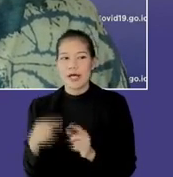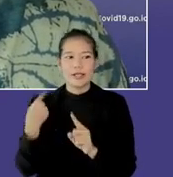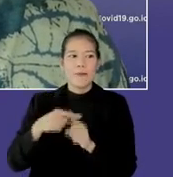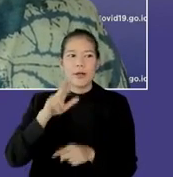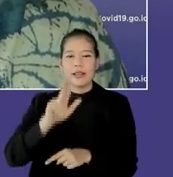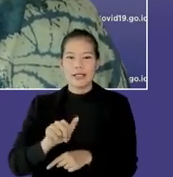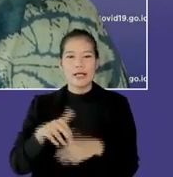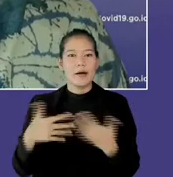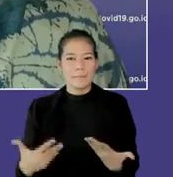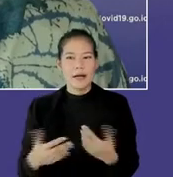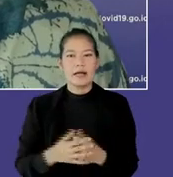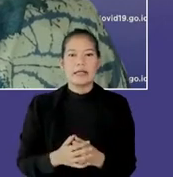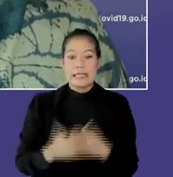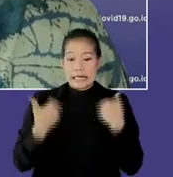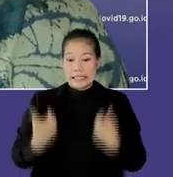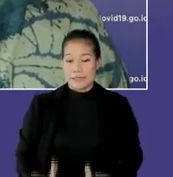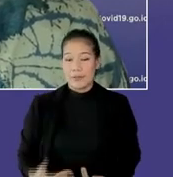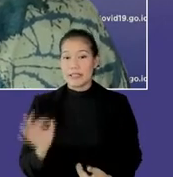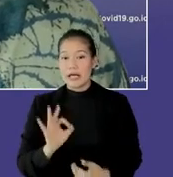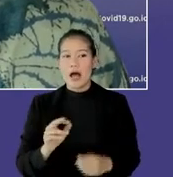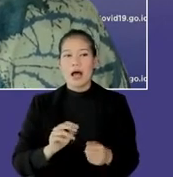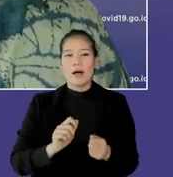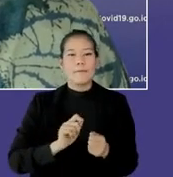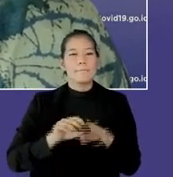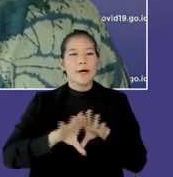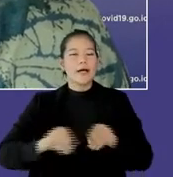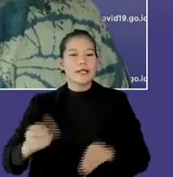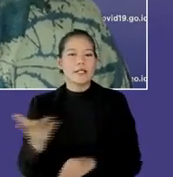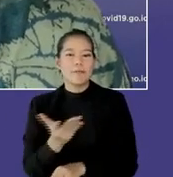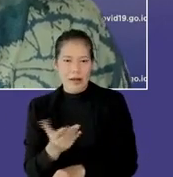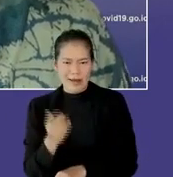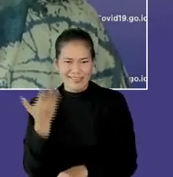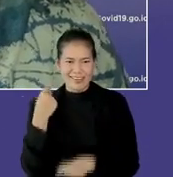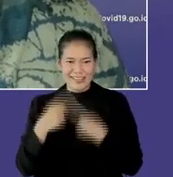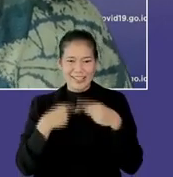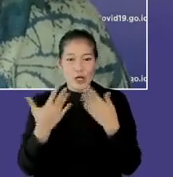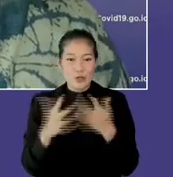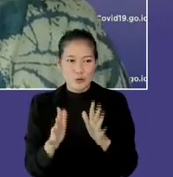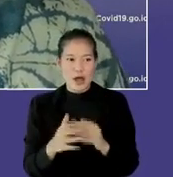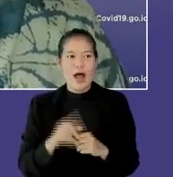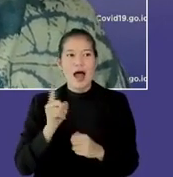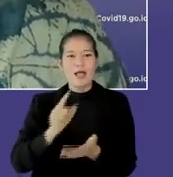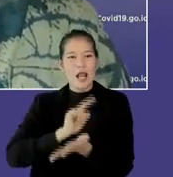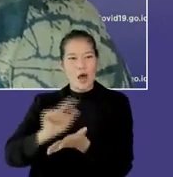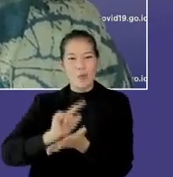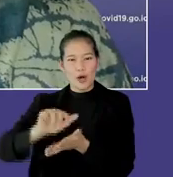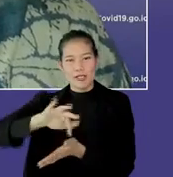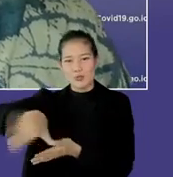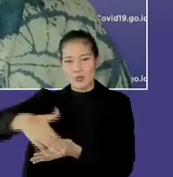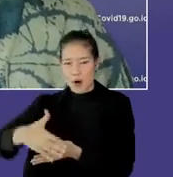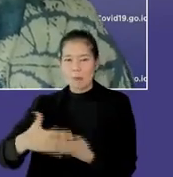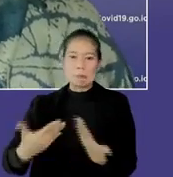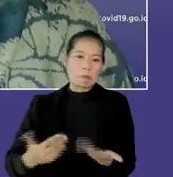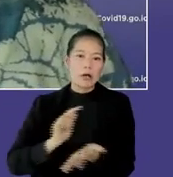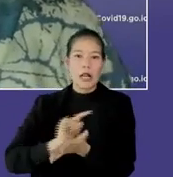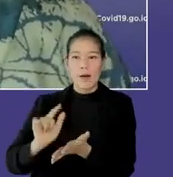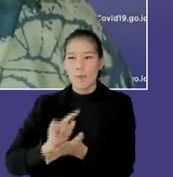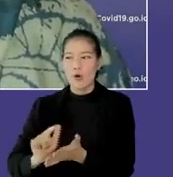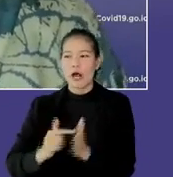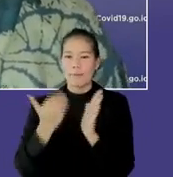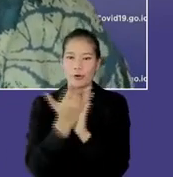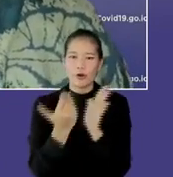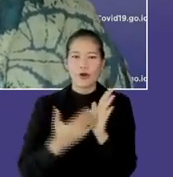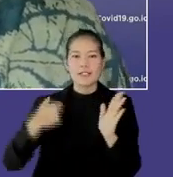tambahannya lagi, yang tidak disiplin nih, petugas mana saja, tadi kita sama-sama tahu lah ceritanya ya, ada pelaporan semualah, baik pelaporan tadi